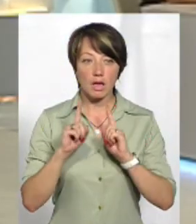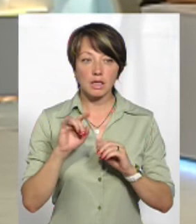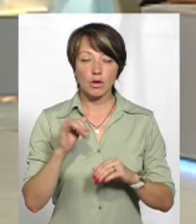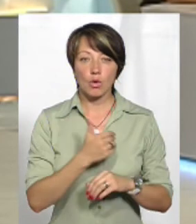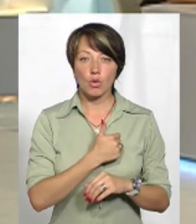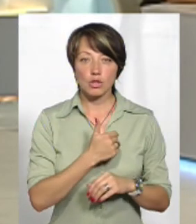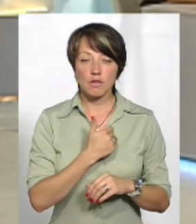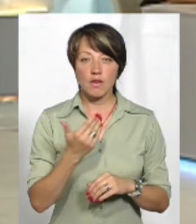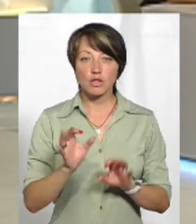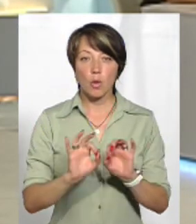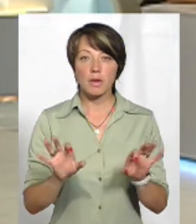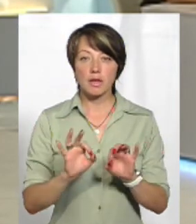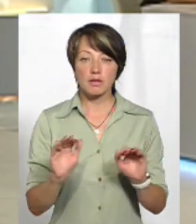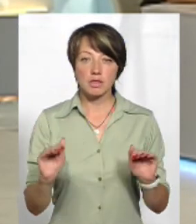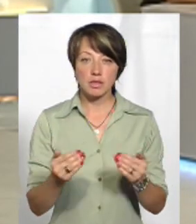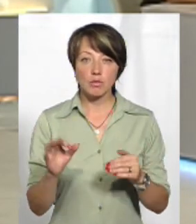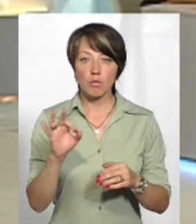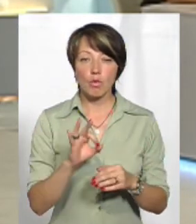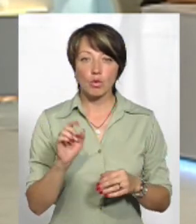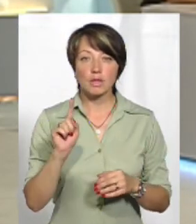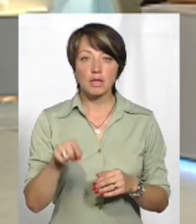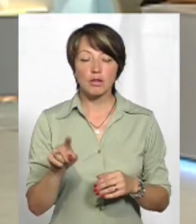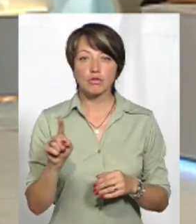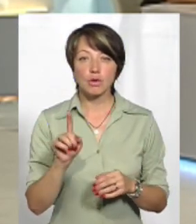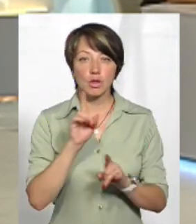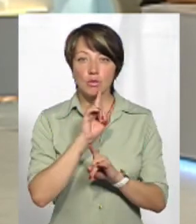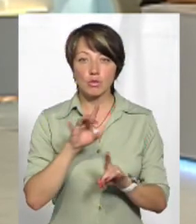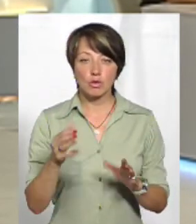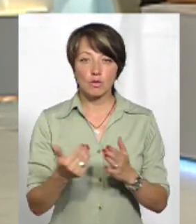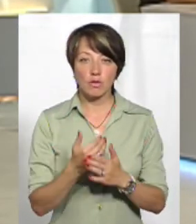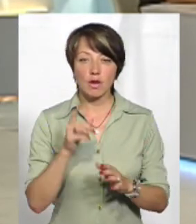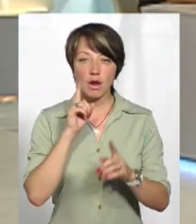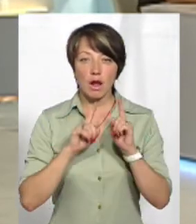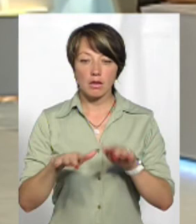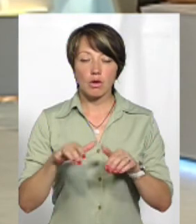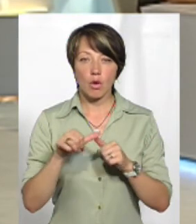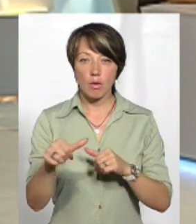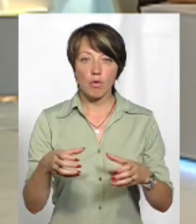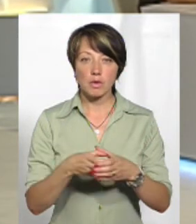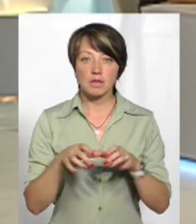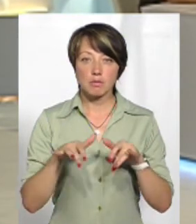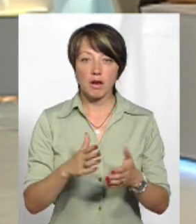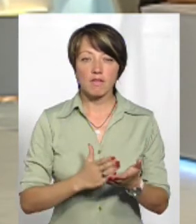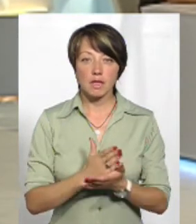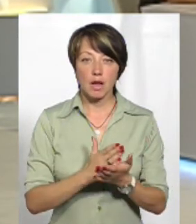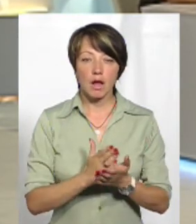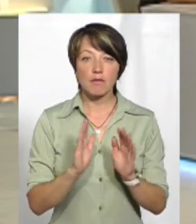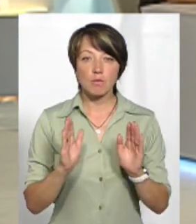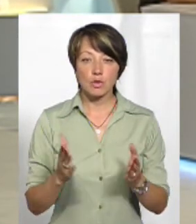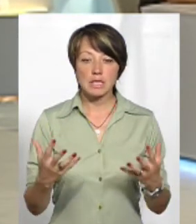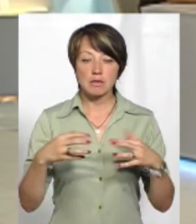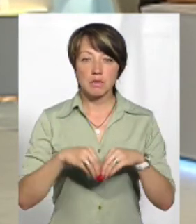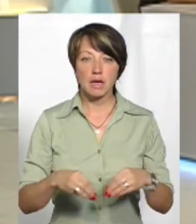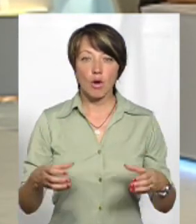і хочеться ваших коментарів дуже стислих стосовно того, що не буде у новій Верховній Раді окремого комітету у справах ветеранів, а буде